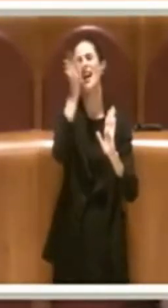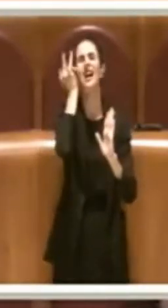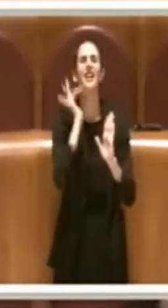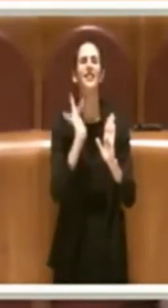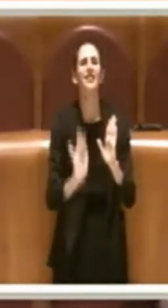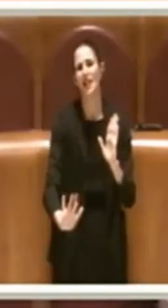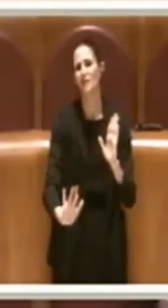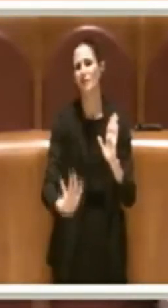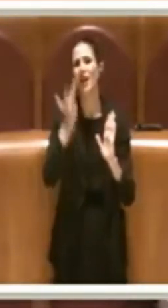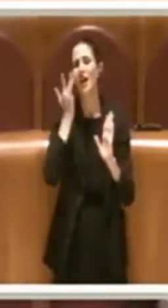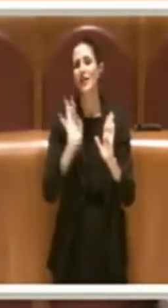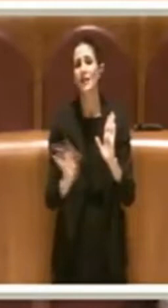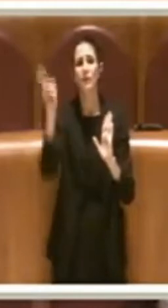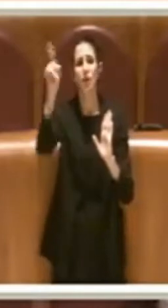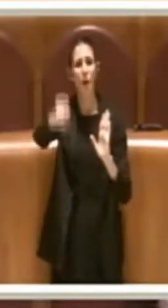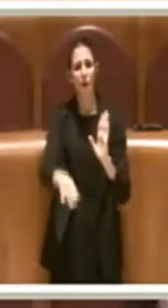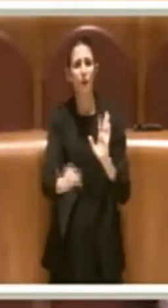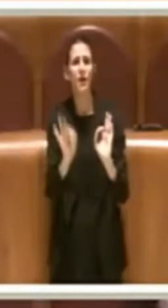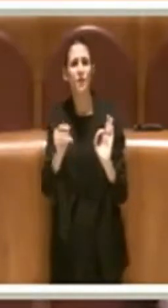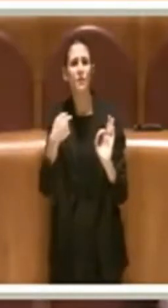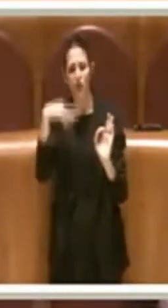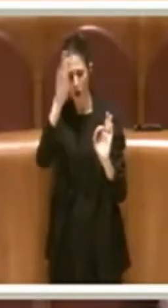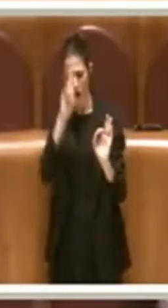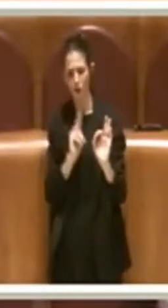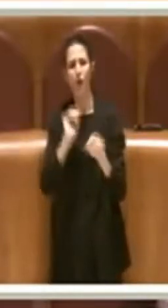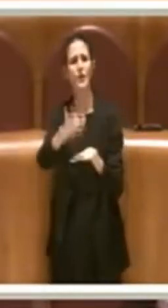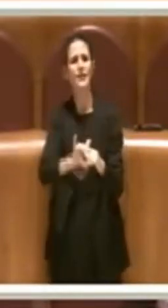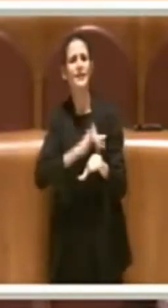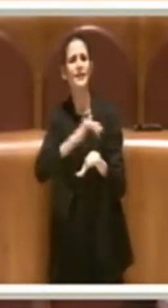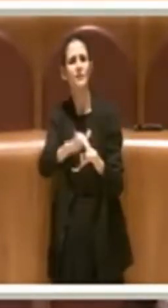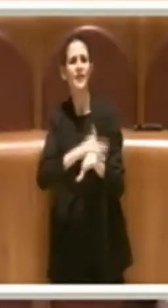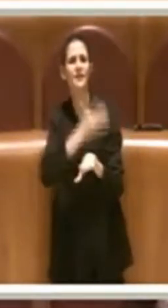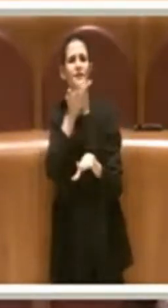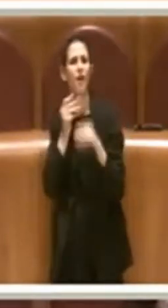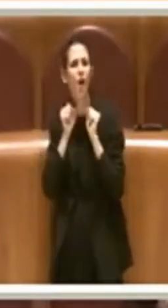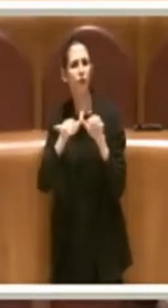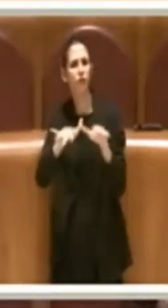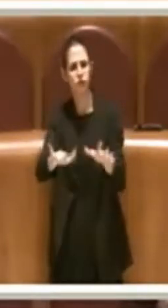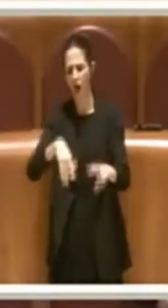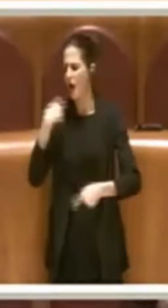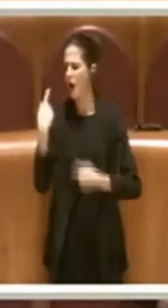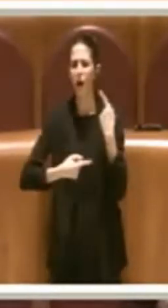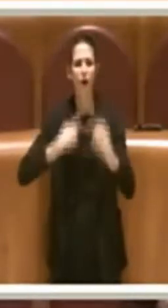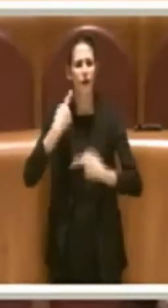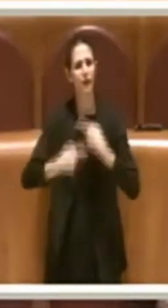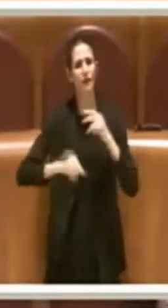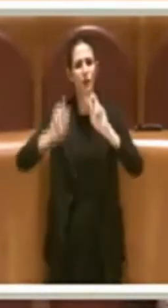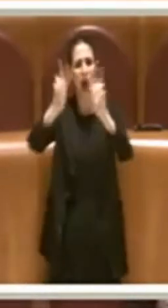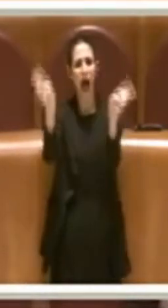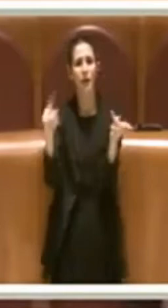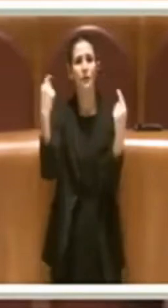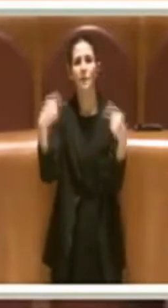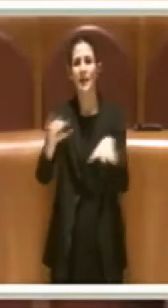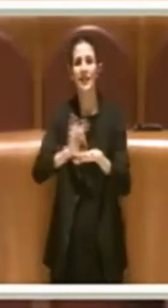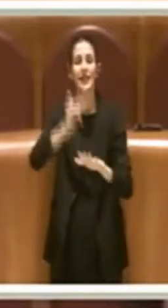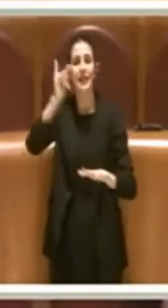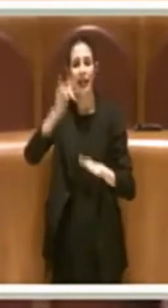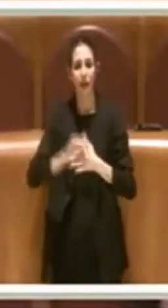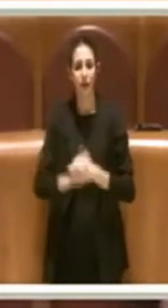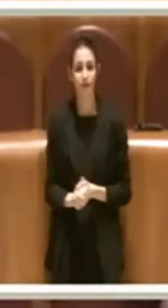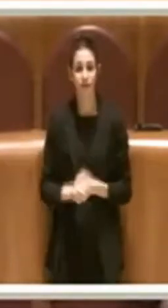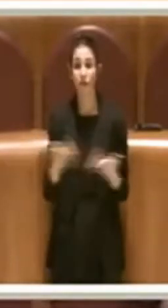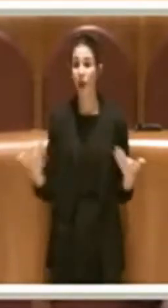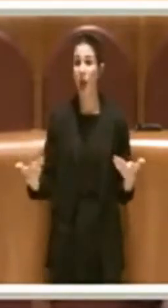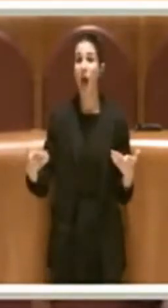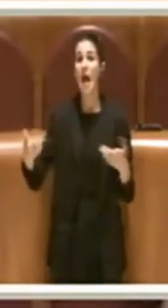anche a livello di sensibilizzazione sul tema, lo faccio ancora una volta, l'ho già fatto e lo continuo a fare. Quando lo Stato, perché